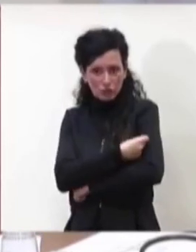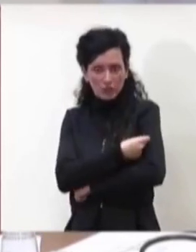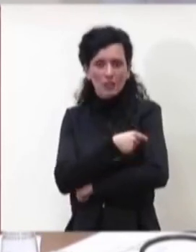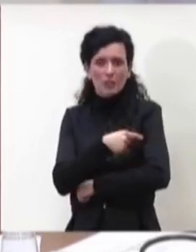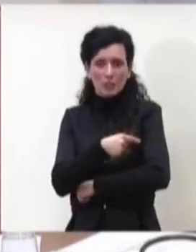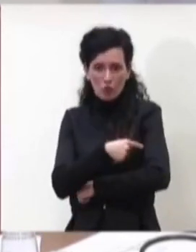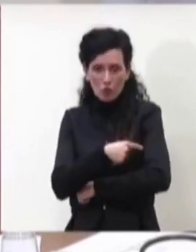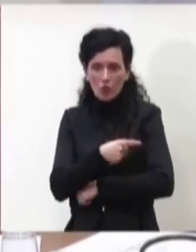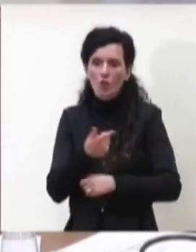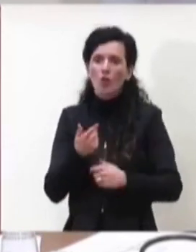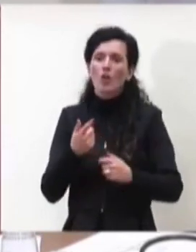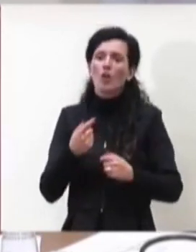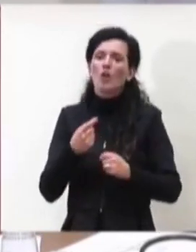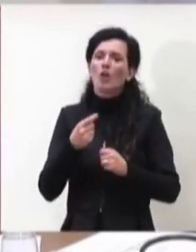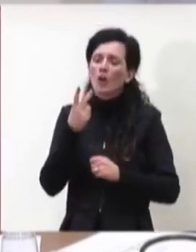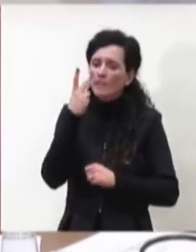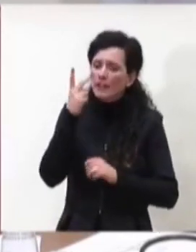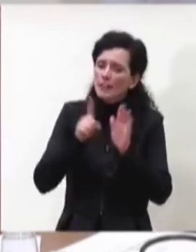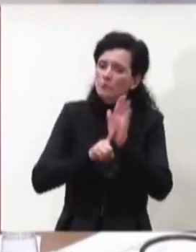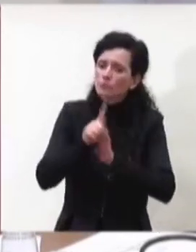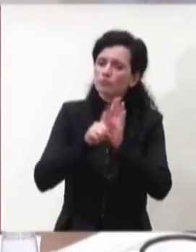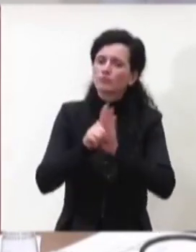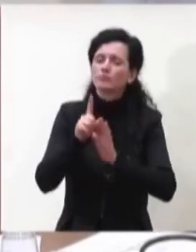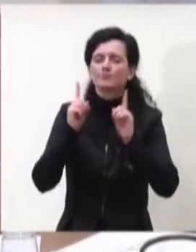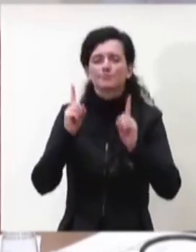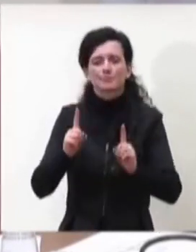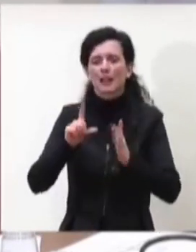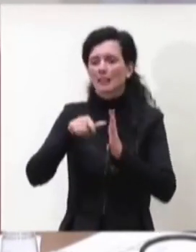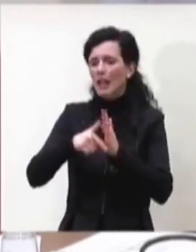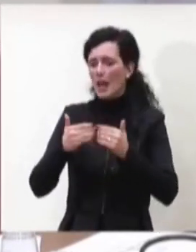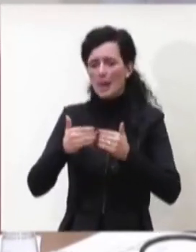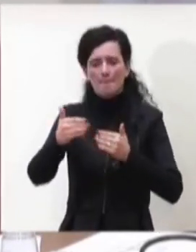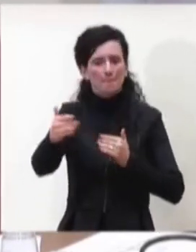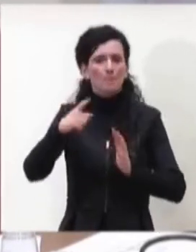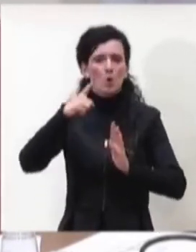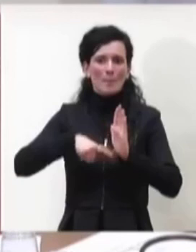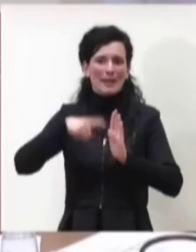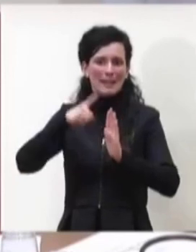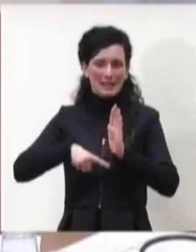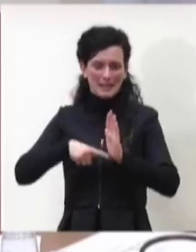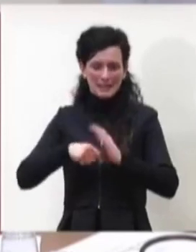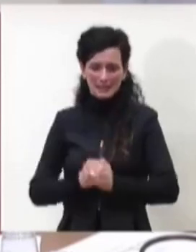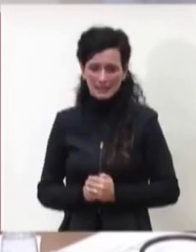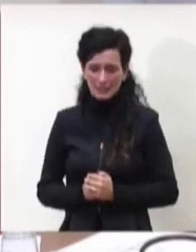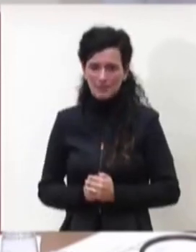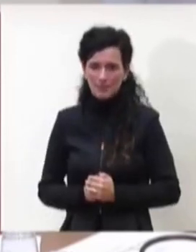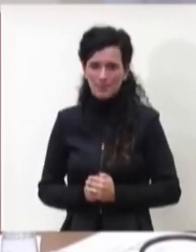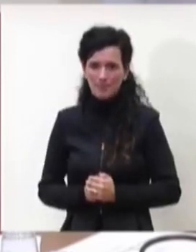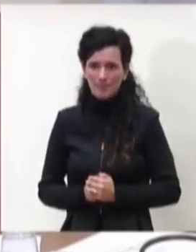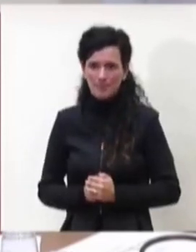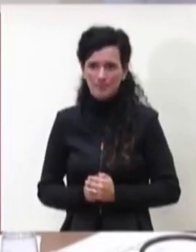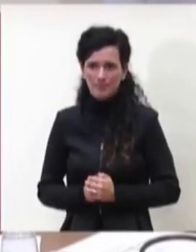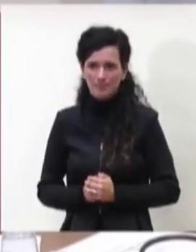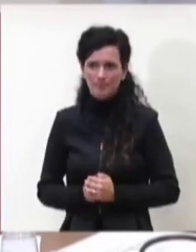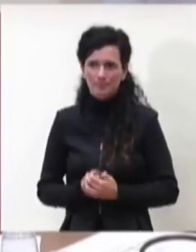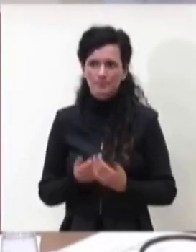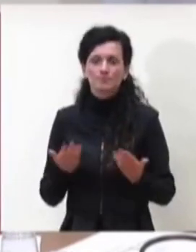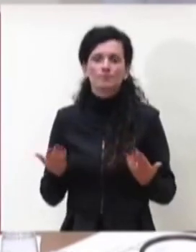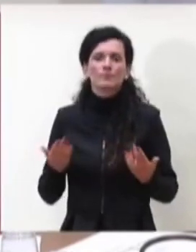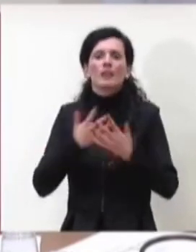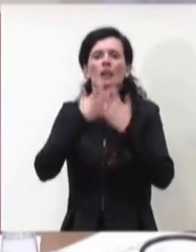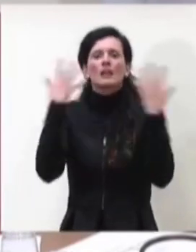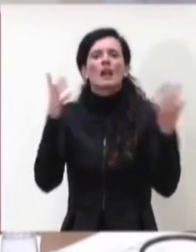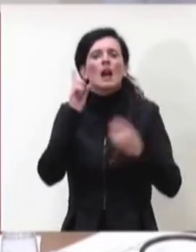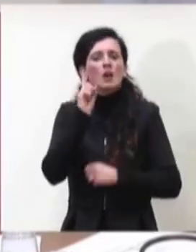distanza di mesi è chiaro che avendo scelto un tipo di questo sta nel